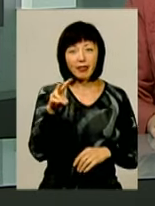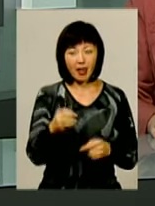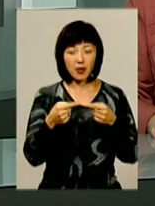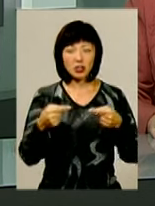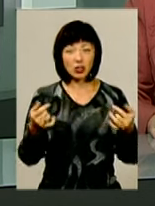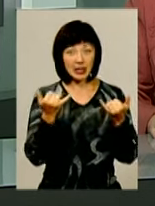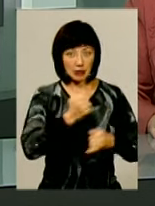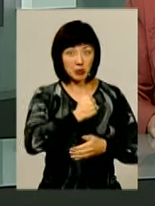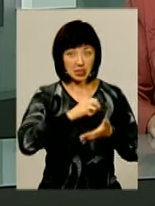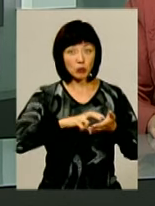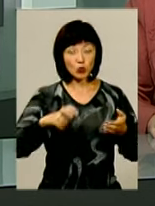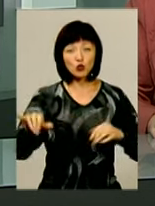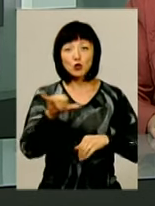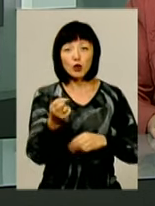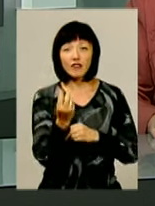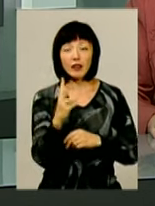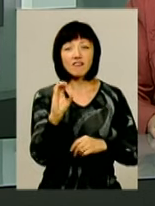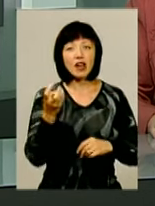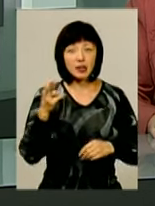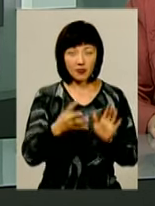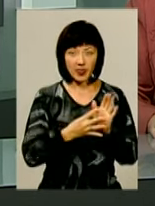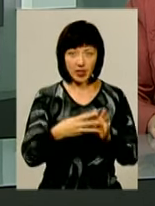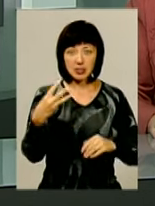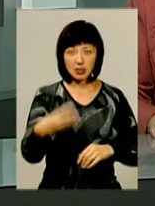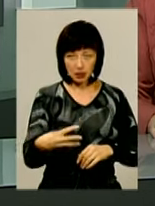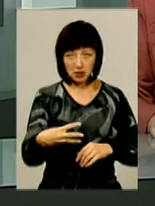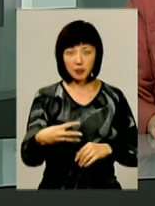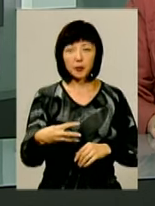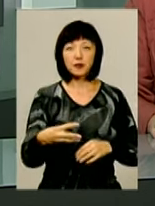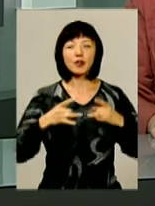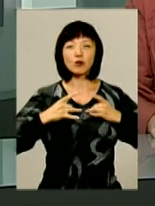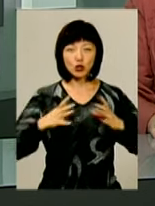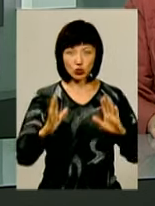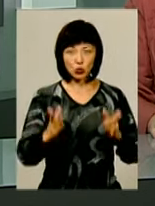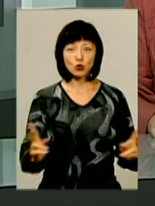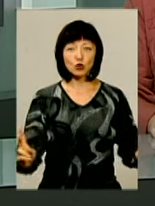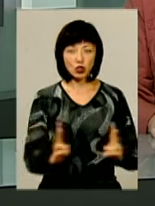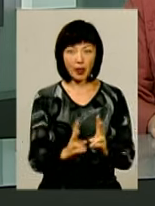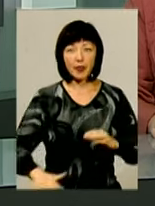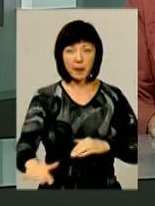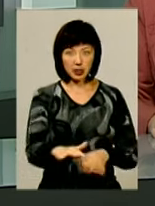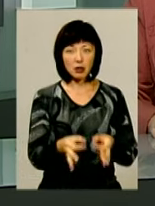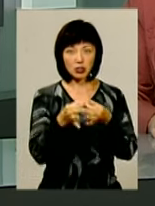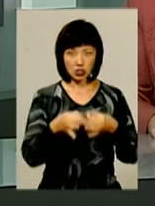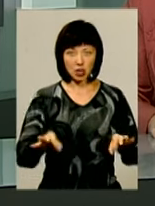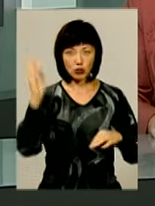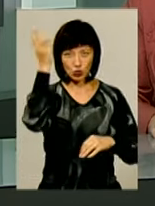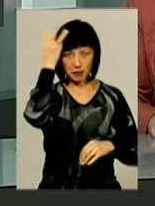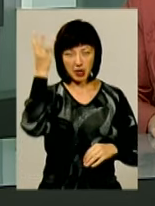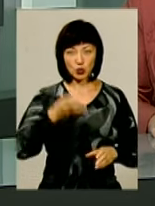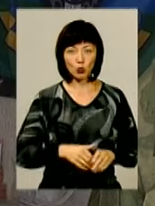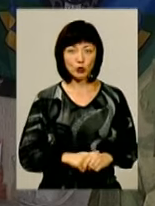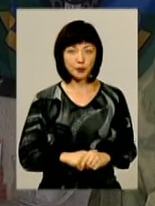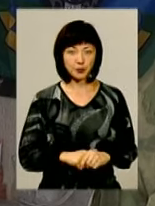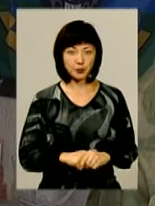демобілізовані. І вже в суботу, 12 вересня, о 9.30 їх рочисто зустрічатимуть на Майдані Незалежності у Хмельницькому.